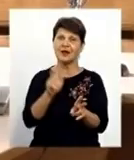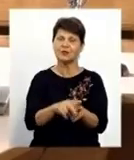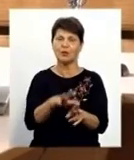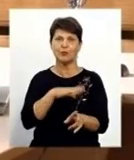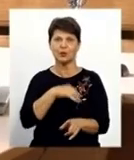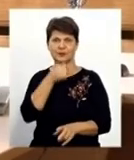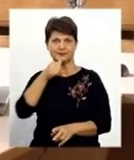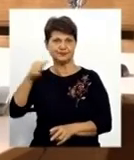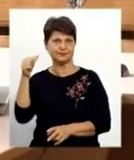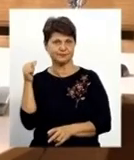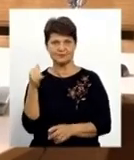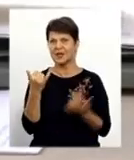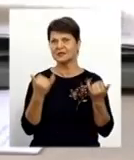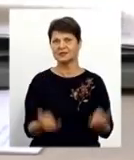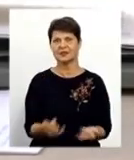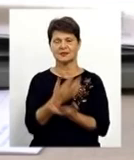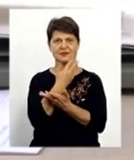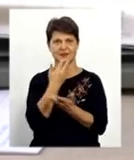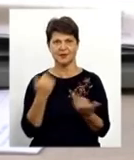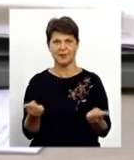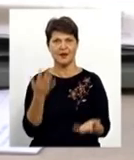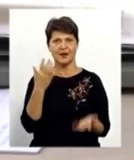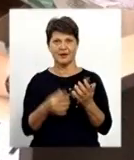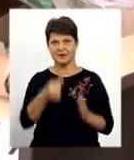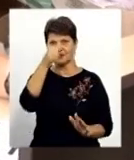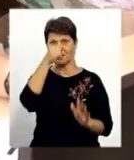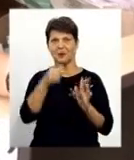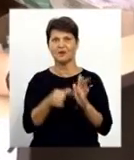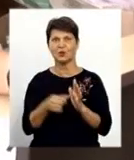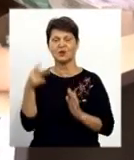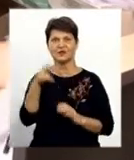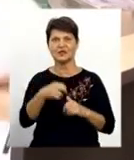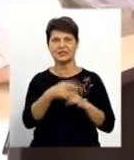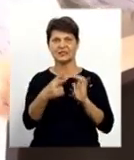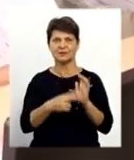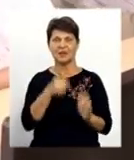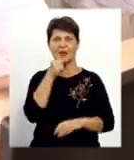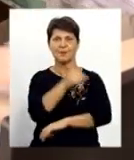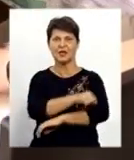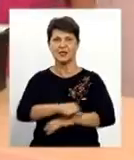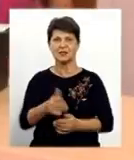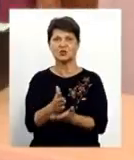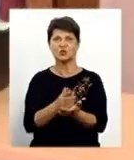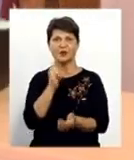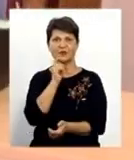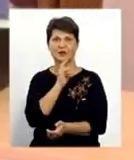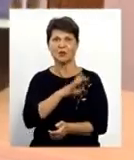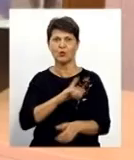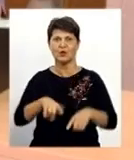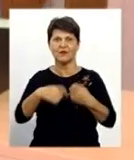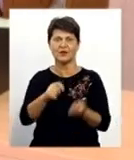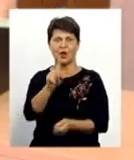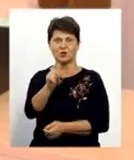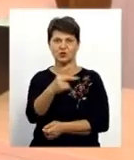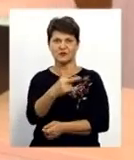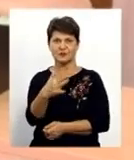у минулому році, наразі немає. Якщо за півроку 2017-го міграційною службою Вінниччини було видано 125